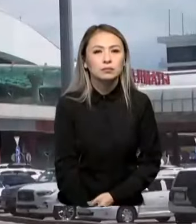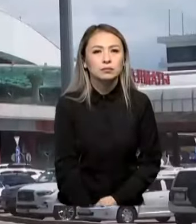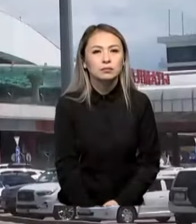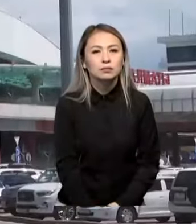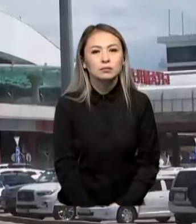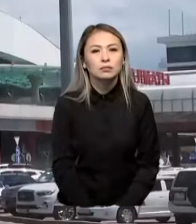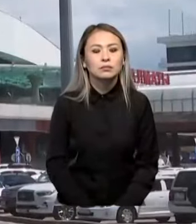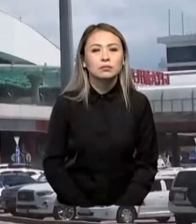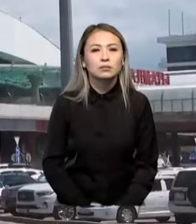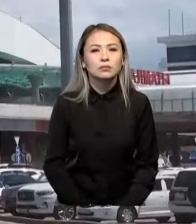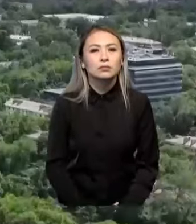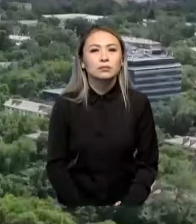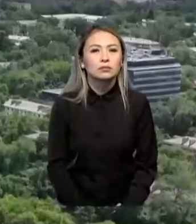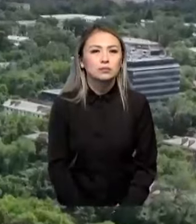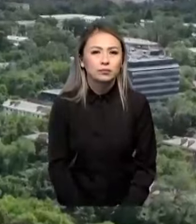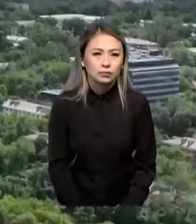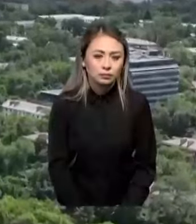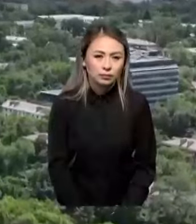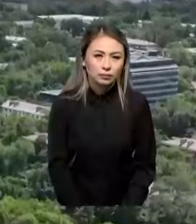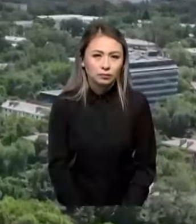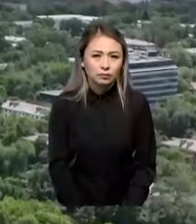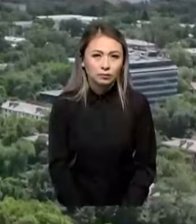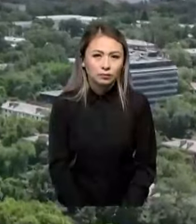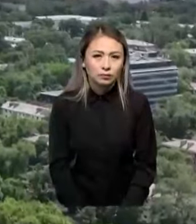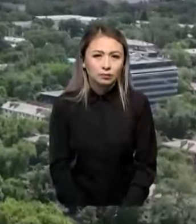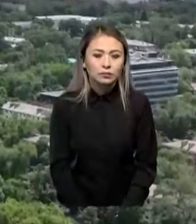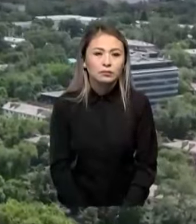телерадио кешенінің көмегімен 24 кейзет.